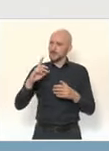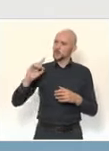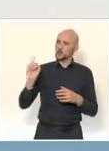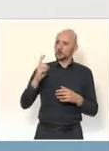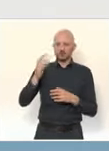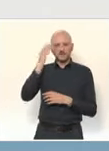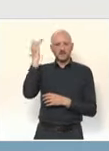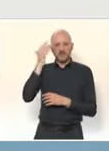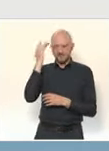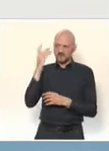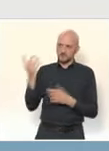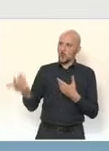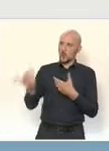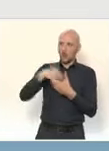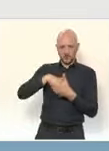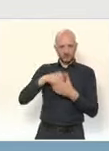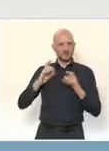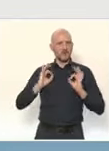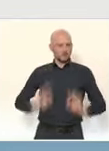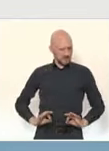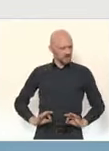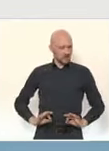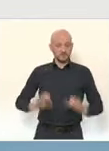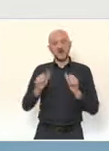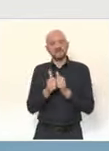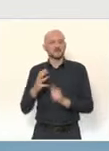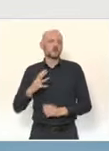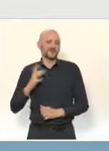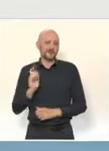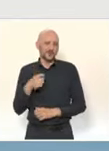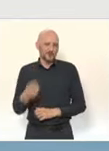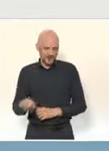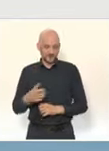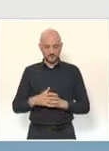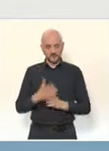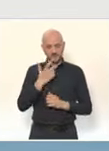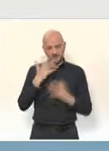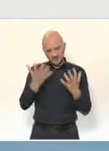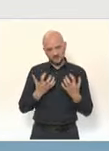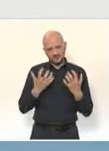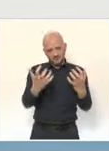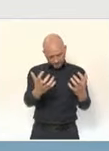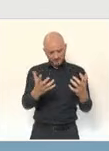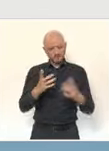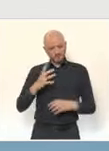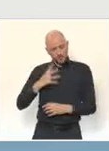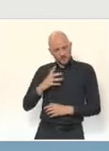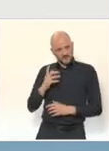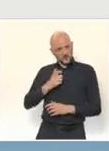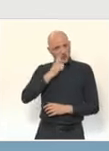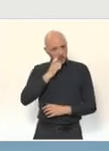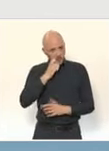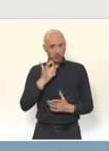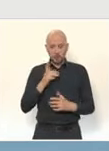écoliers qui rentrent à l'école primaire avec leurs professeurs, bien sûr. Cela signifie donc qu'on aura une rentrée des élèves dès